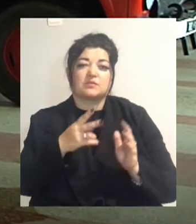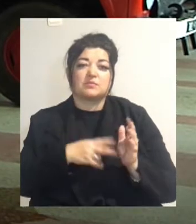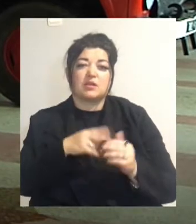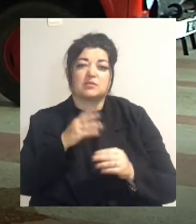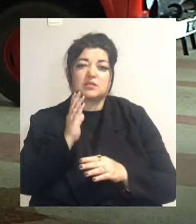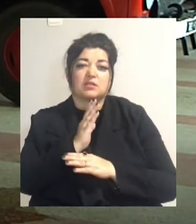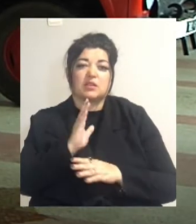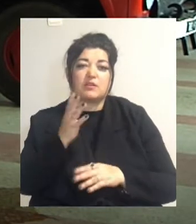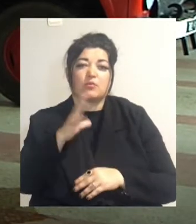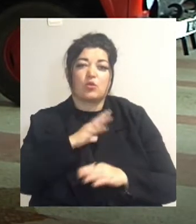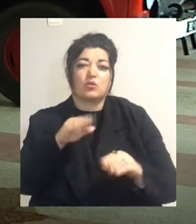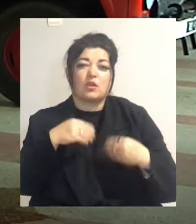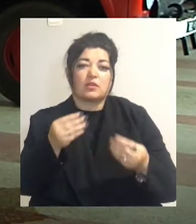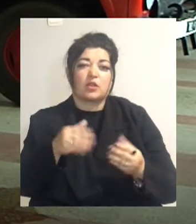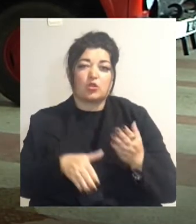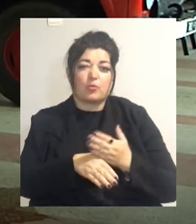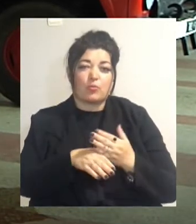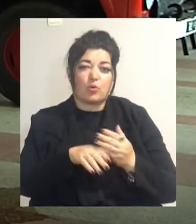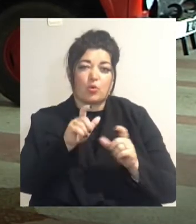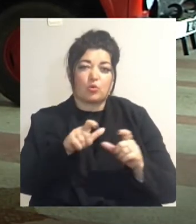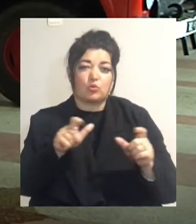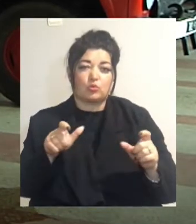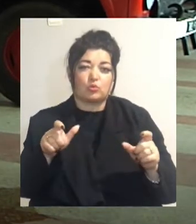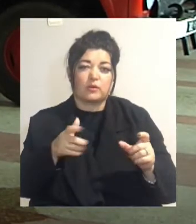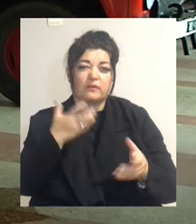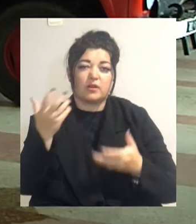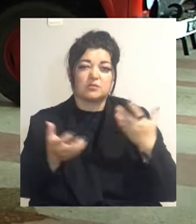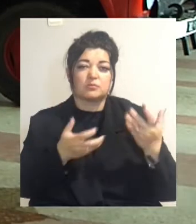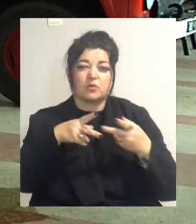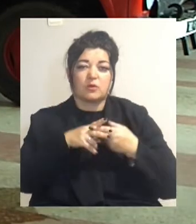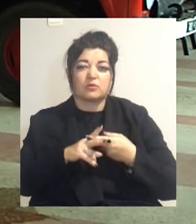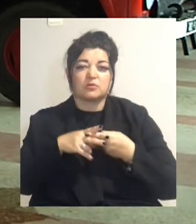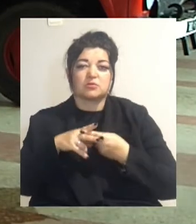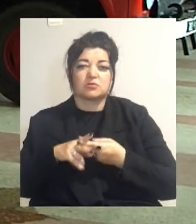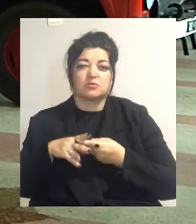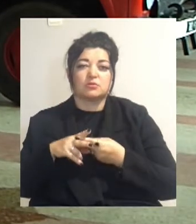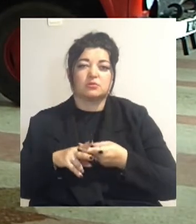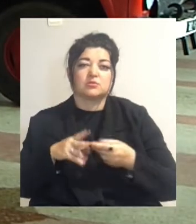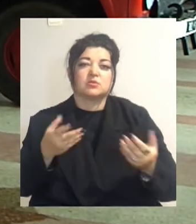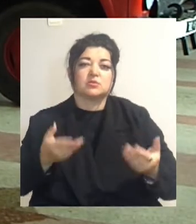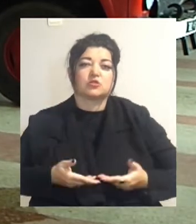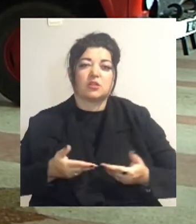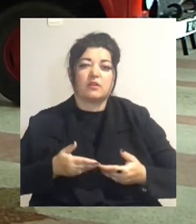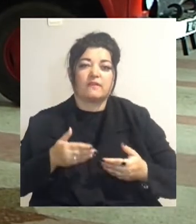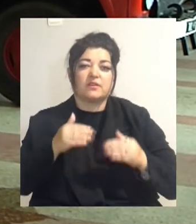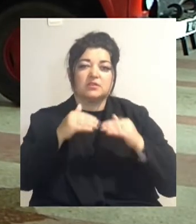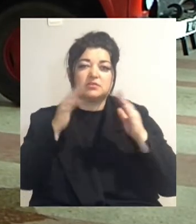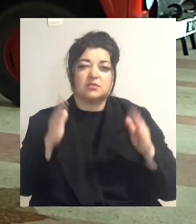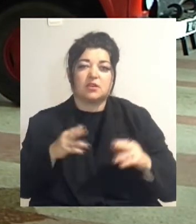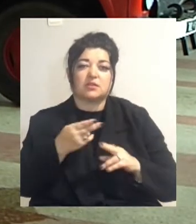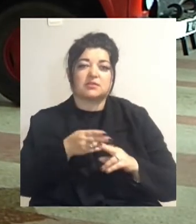було надано допомогу людям в розборі конструкції – це житловий сектор, це дахи, це